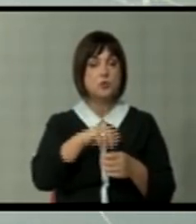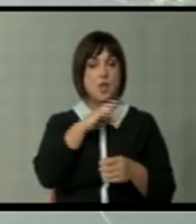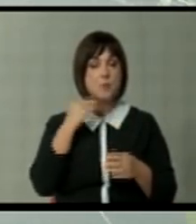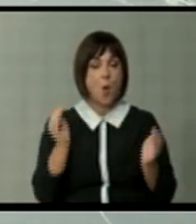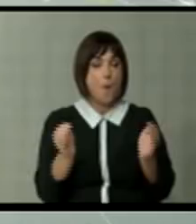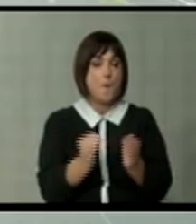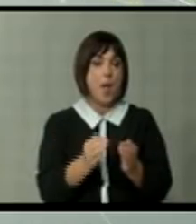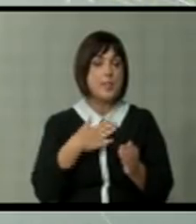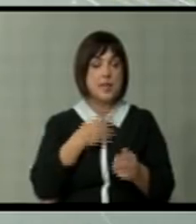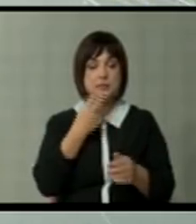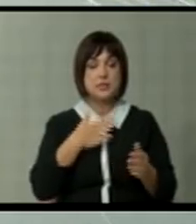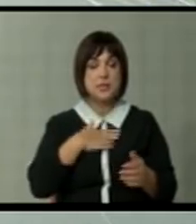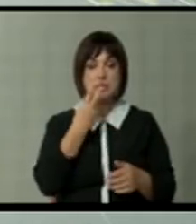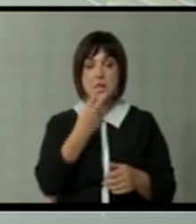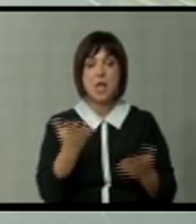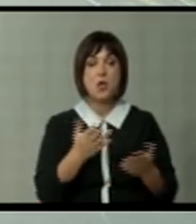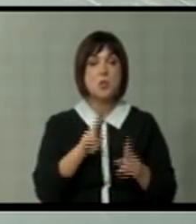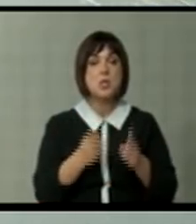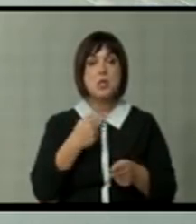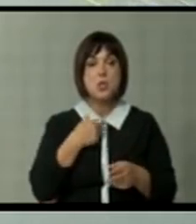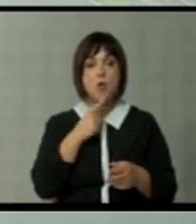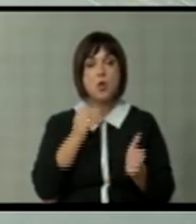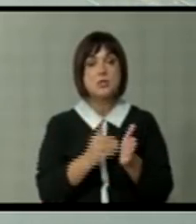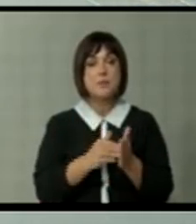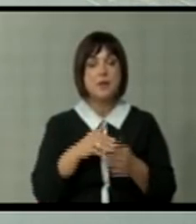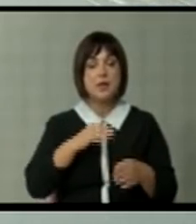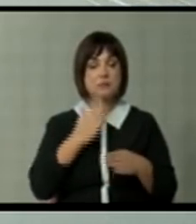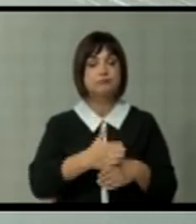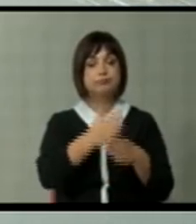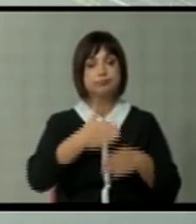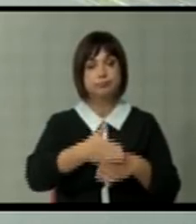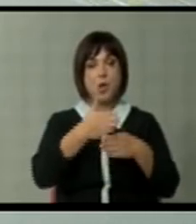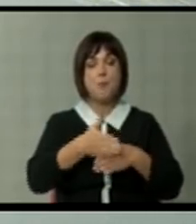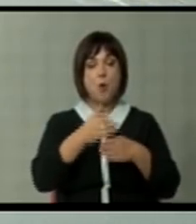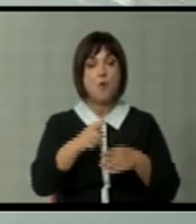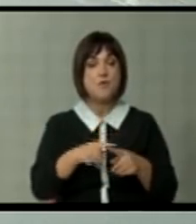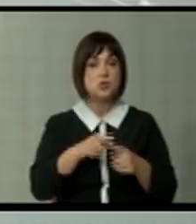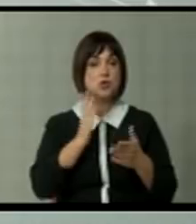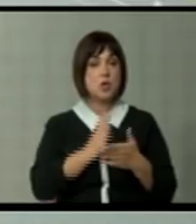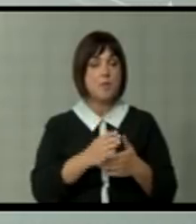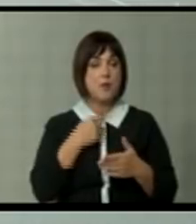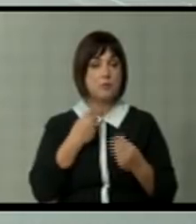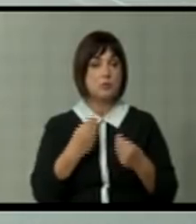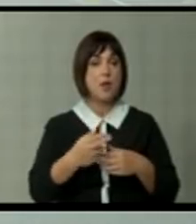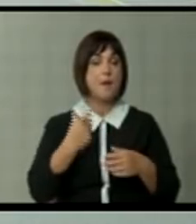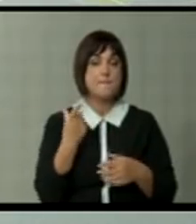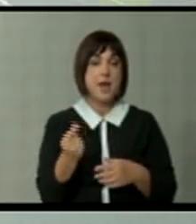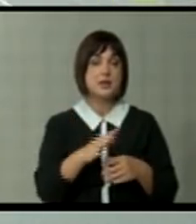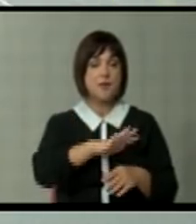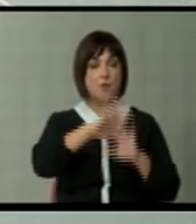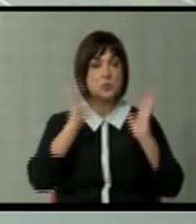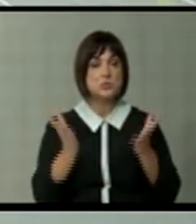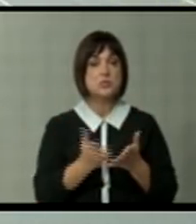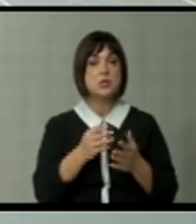премногу мали и на нас гледаат како на некој на кој што треба постојано да му се помага. На овој начин, веројатно би станали и по-релевантни партнери во сите